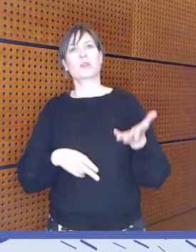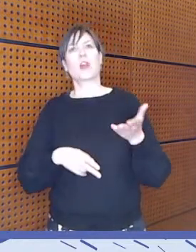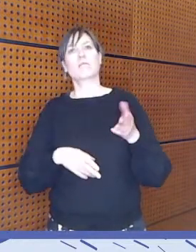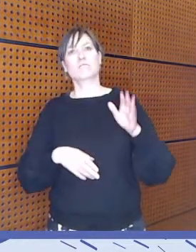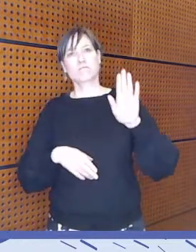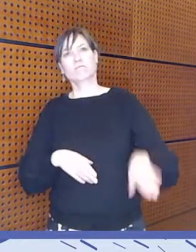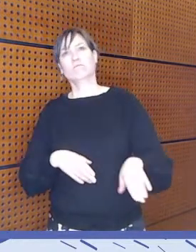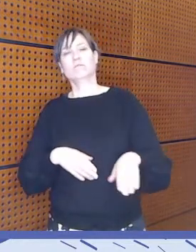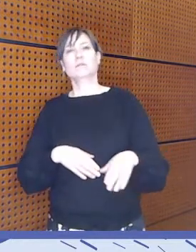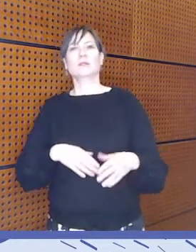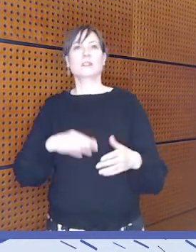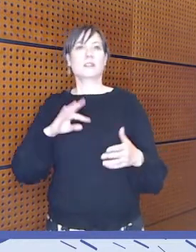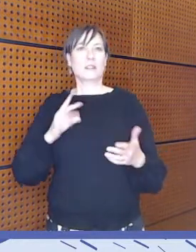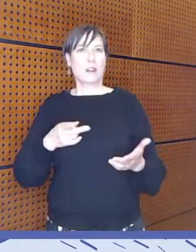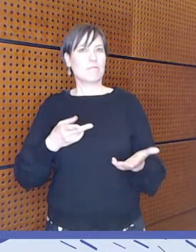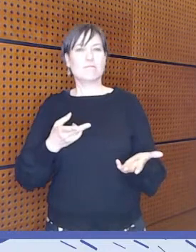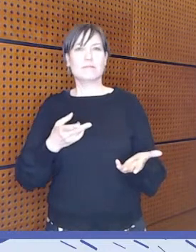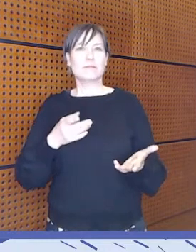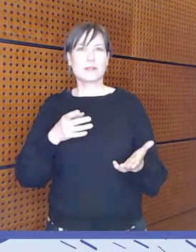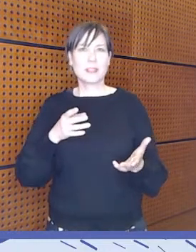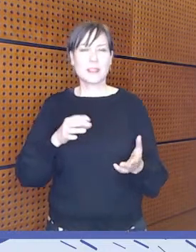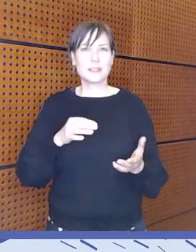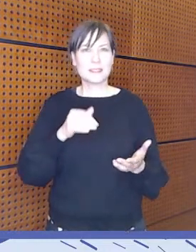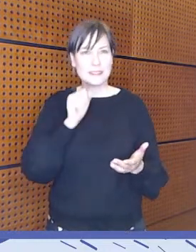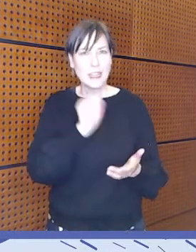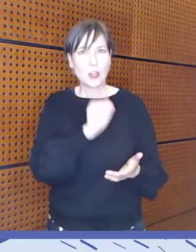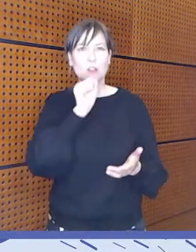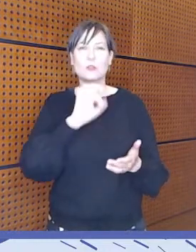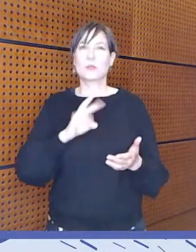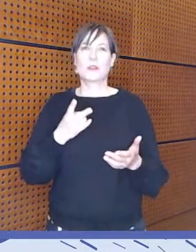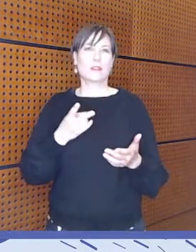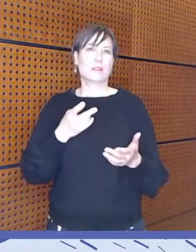vähättelyn jopa pilkan kautta.